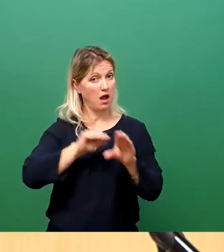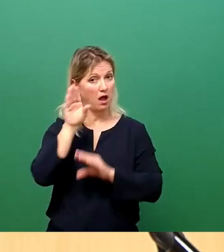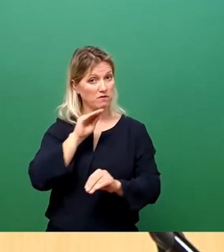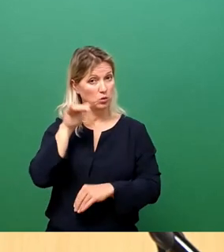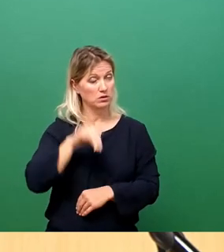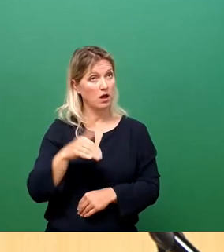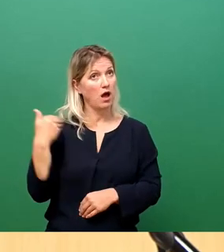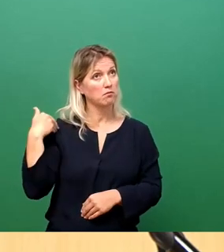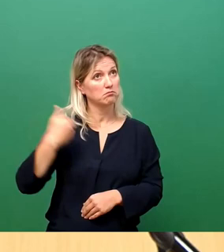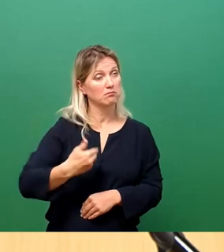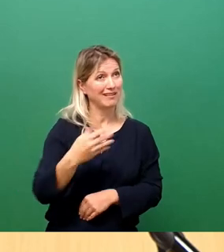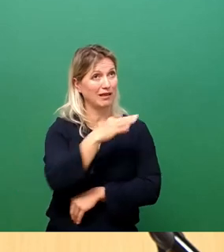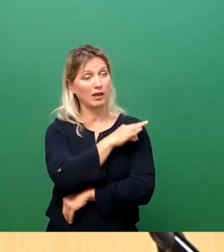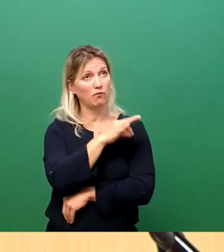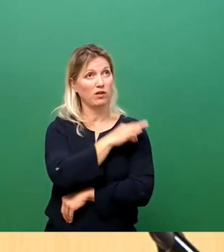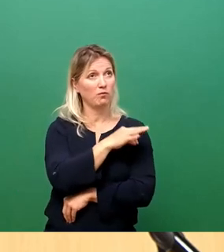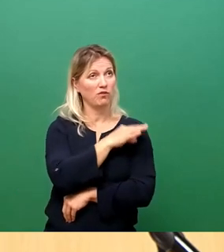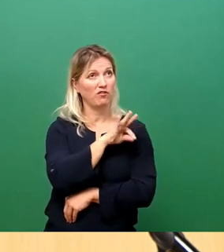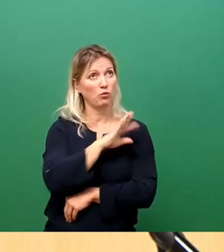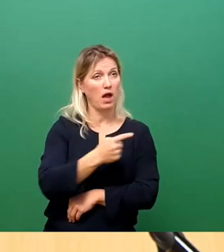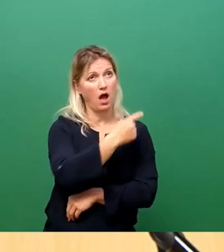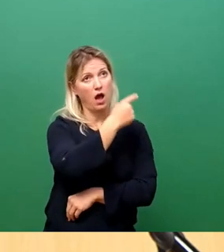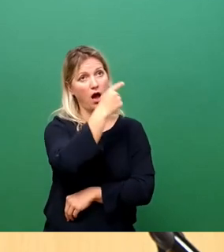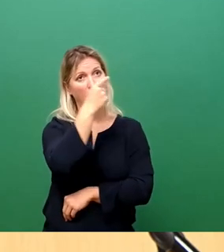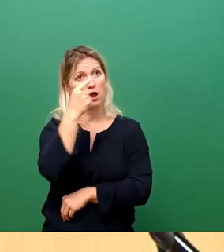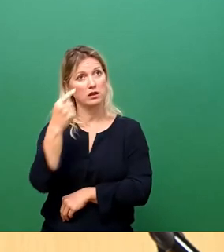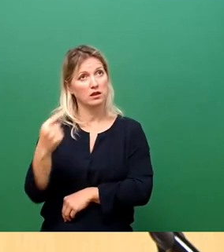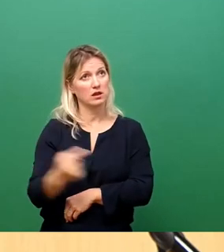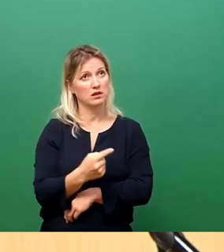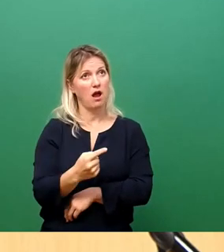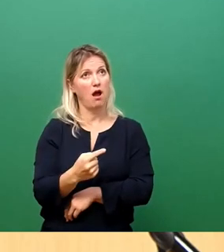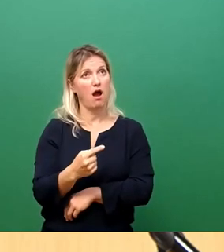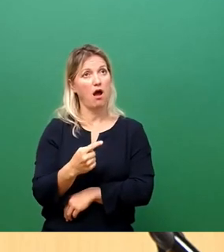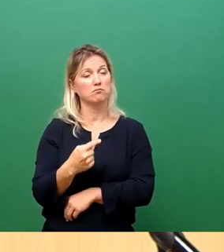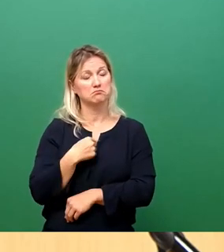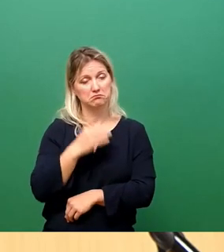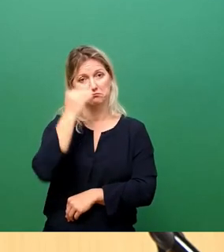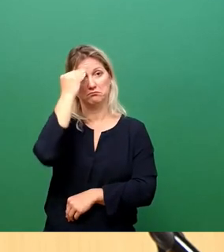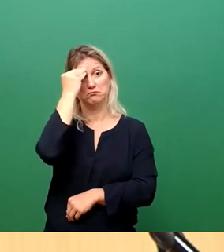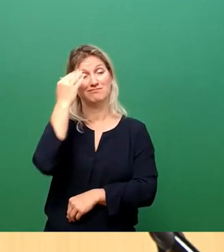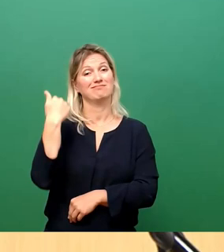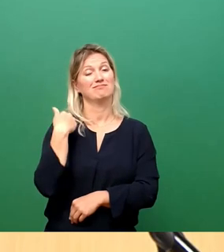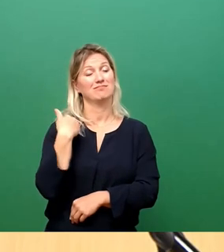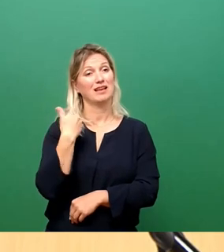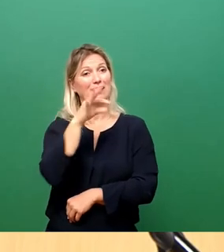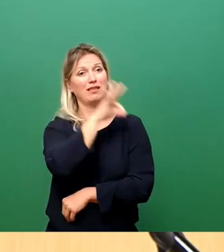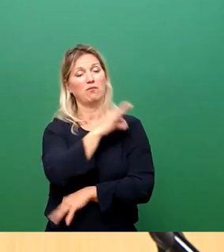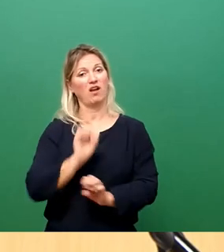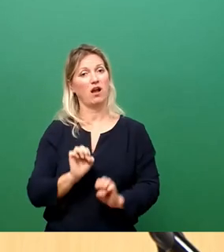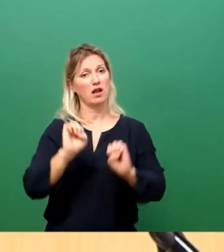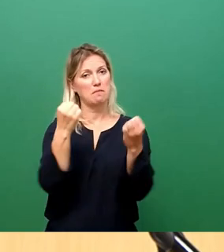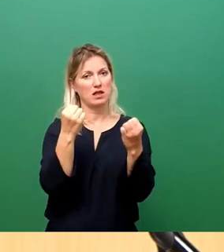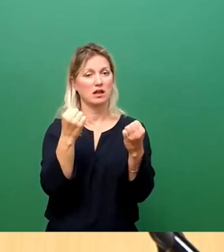Impfen bei uns im Haus gesammelt haben, lässt sich eigentlich sagen, dass die Impfkampagne auf zwei großen Säulen steht.